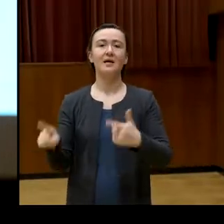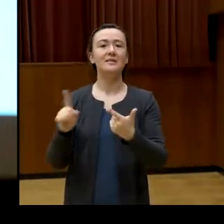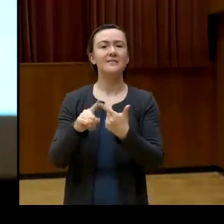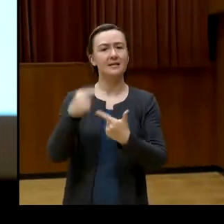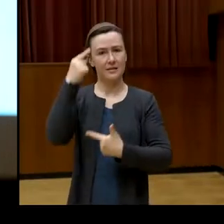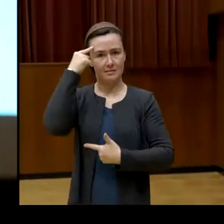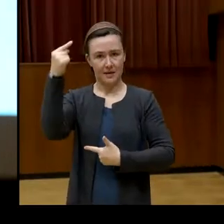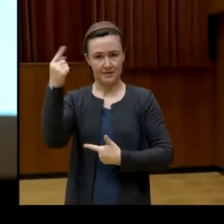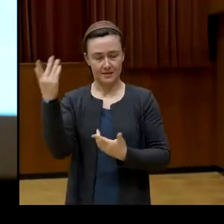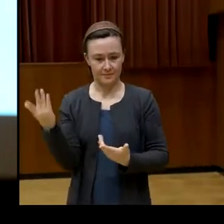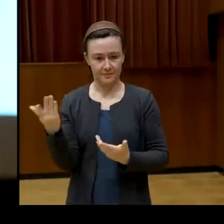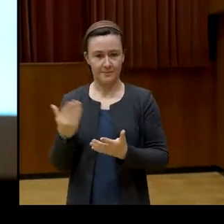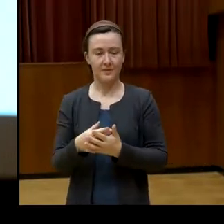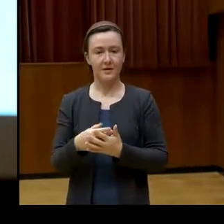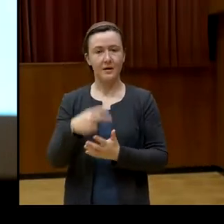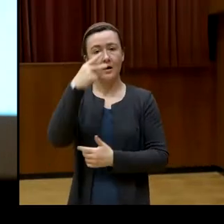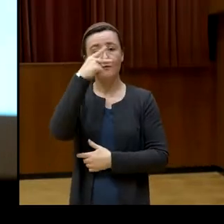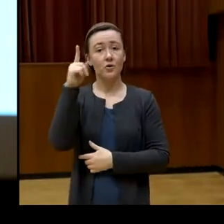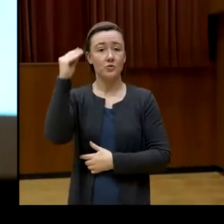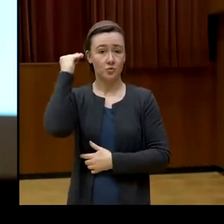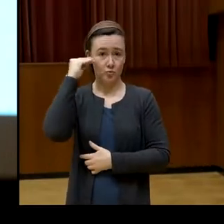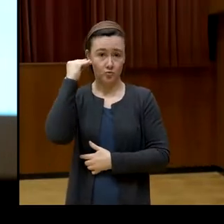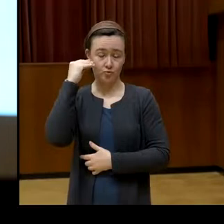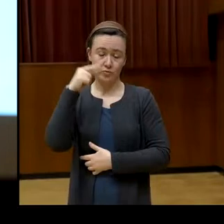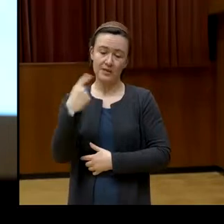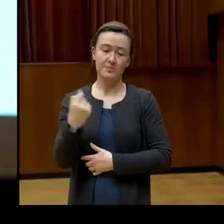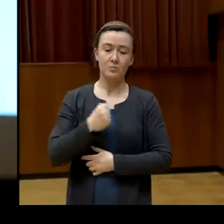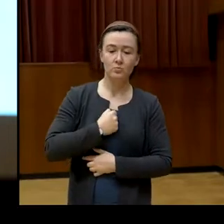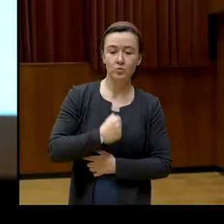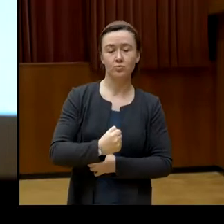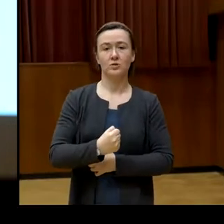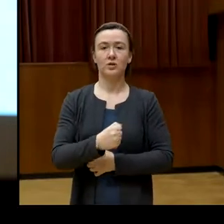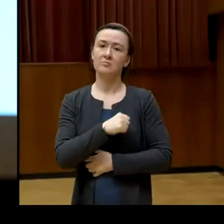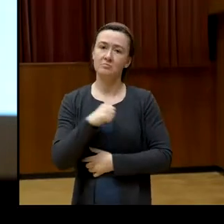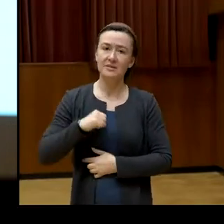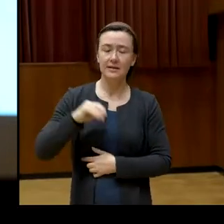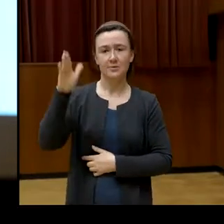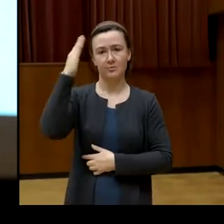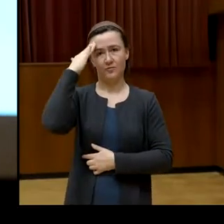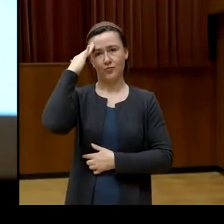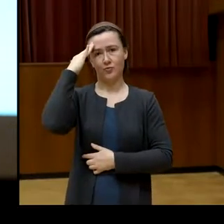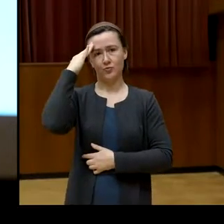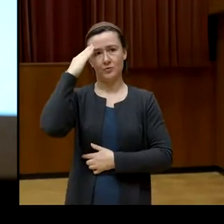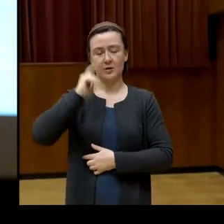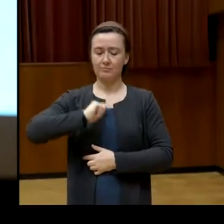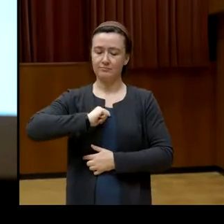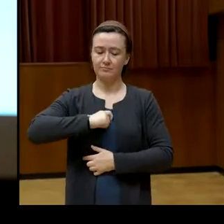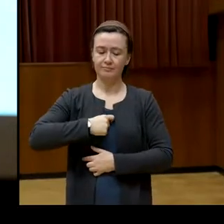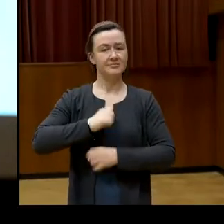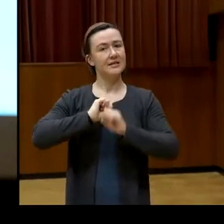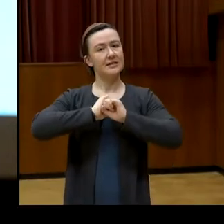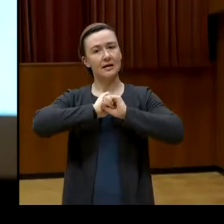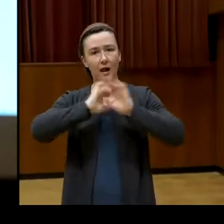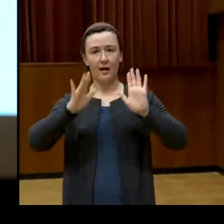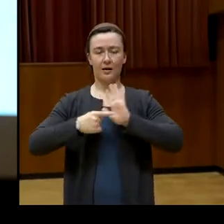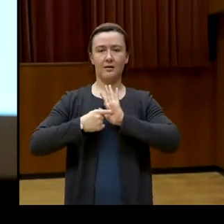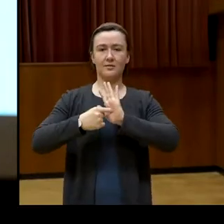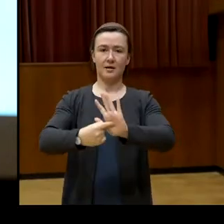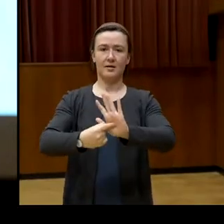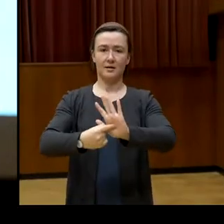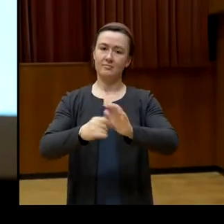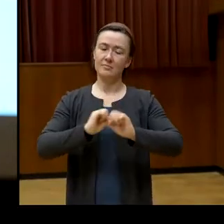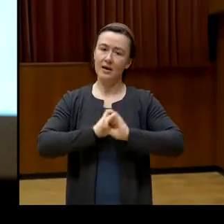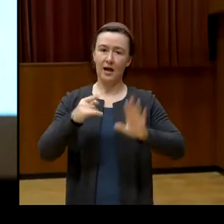Volkshochschulen sind mutig und selbstbewusst. Volkshochschulen haben klare Haltungen und geben damit auch klare Statements ab.